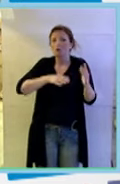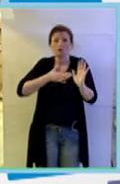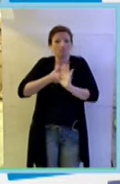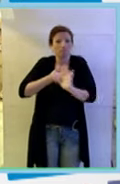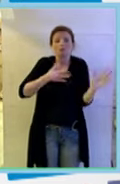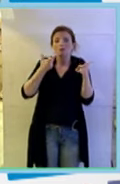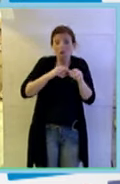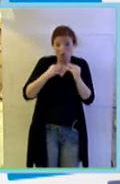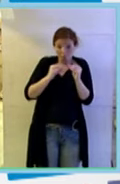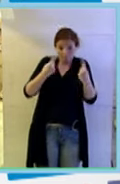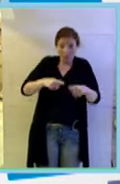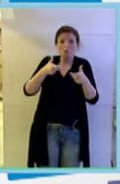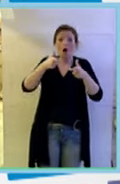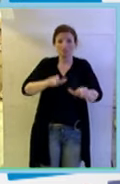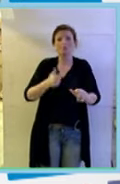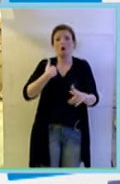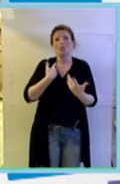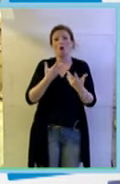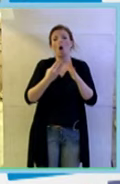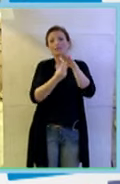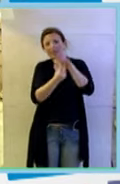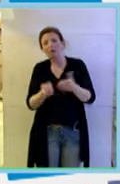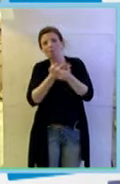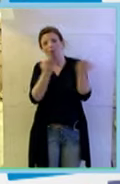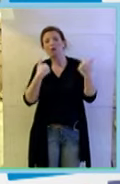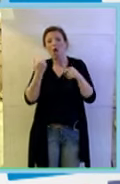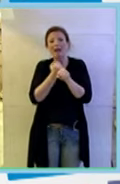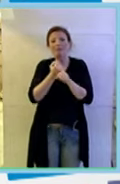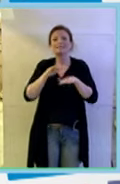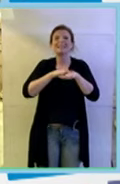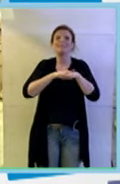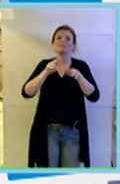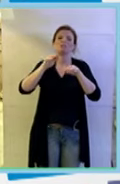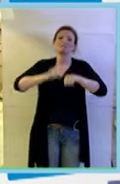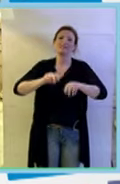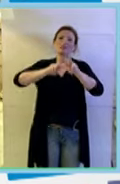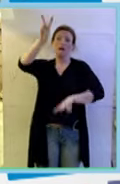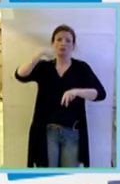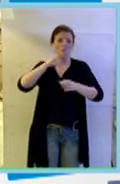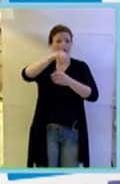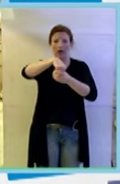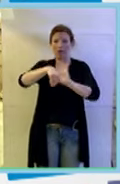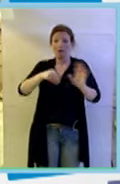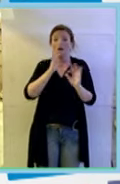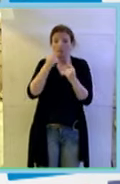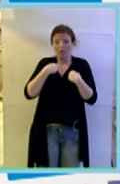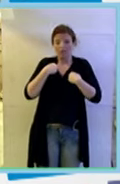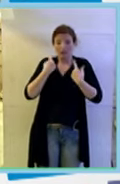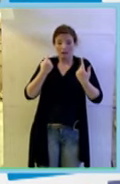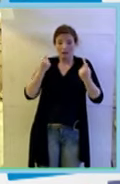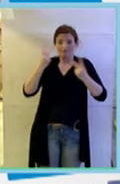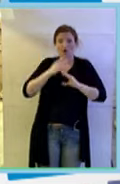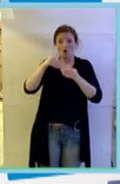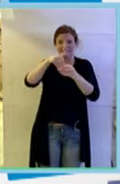perché io sono un dipendente pubblico io lavoro per il servizio sanitario nazionale va bene e quindi io vengo